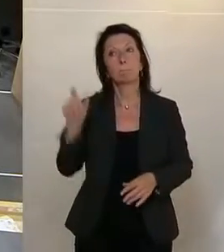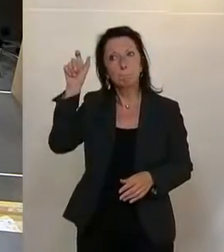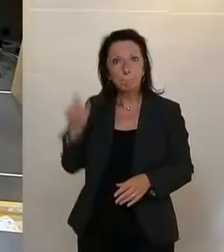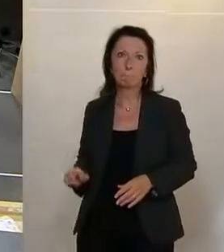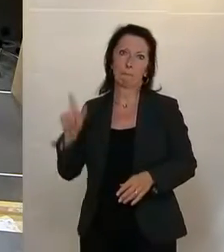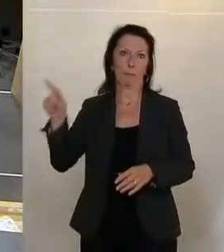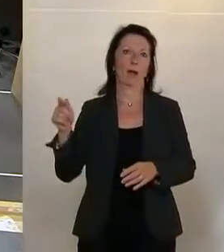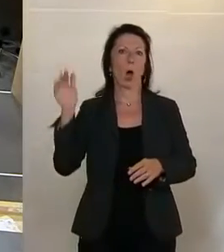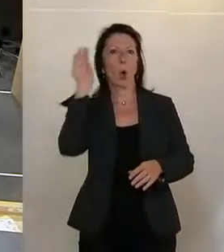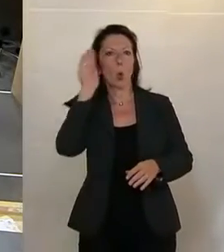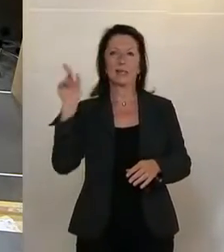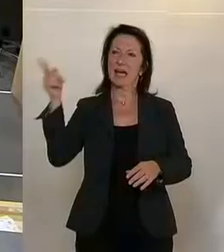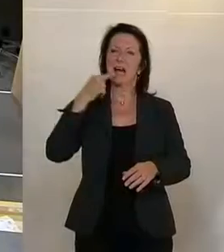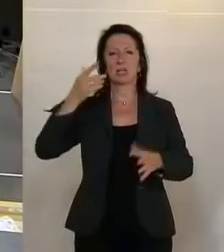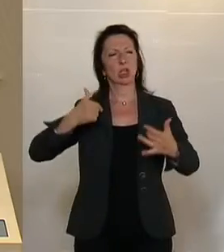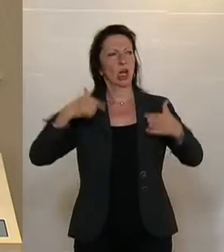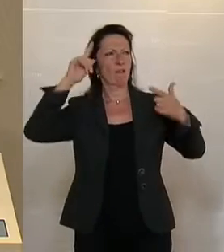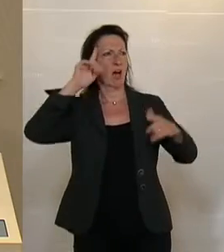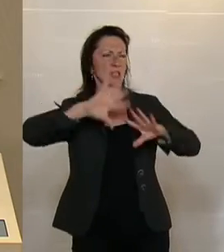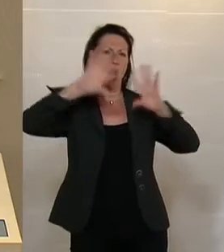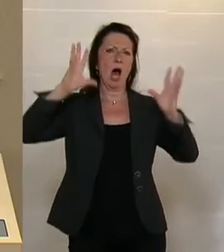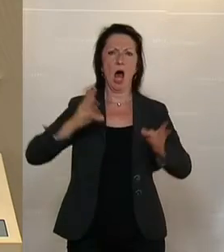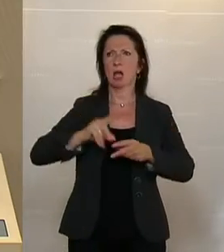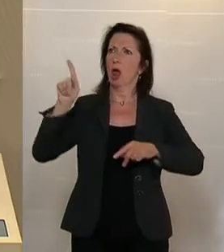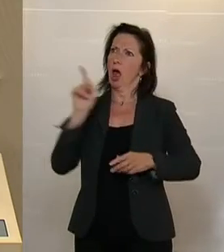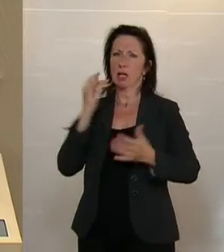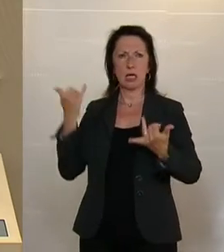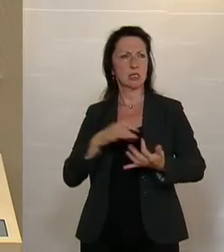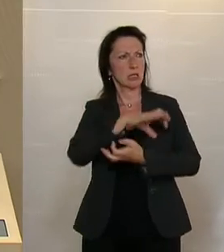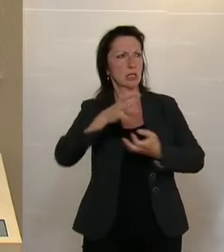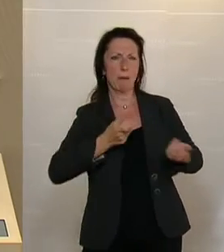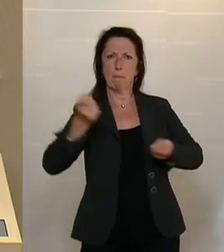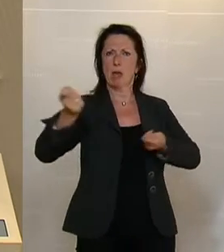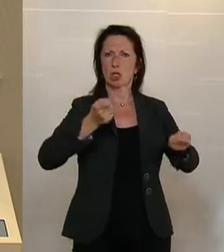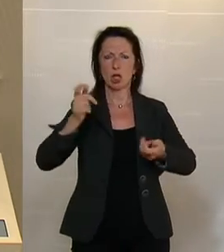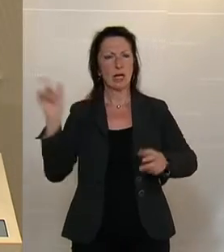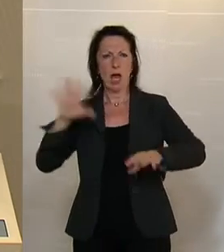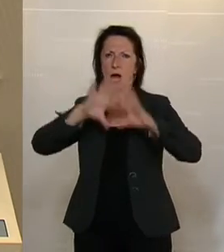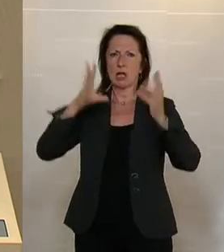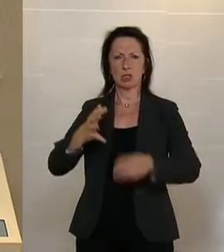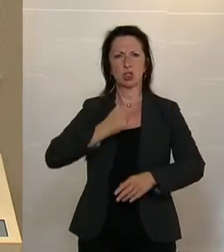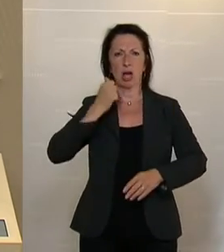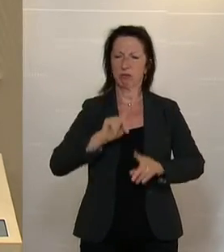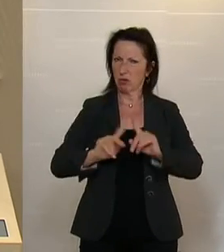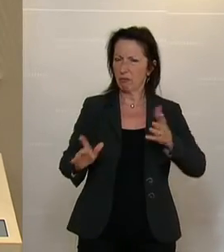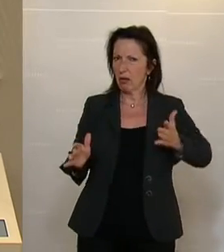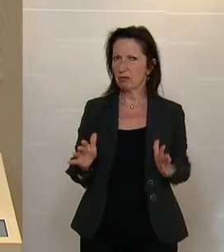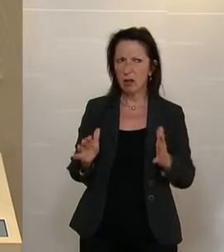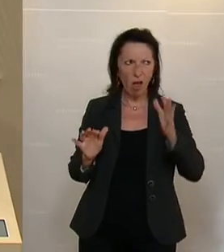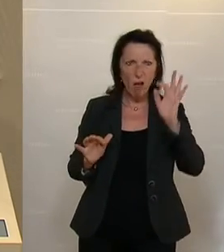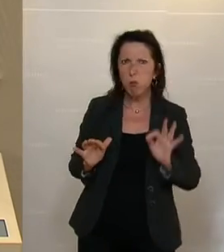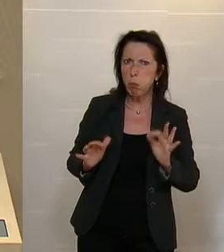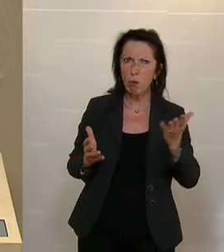der Gott und der Welt erzählt. Er ist der Messias und der große Krisenmanager, der uns durch diese Krise gebracht hat. Und auf der anderen Seite hast du dann die